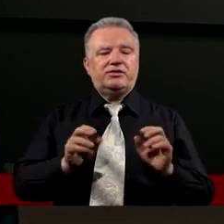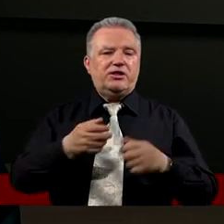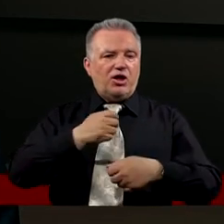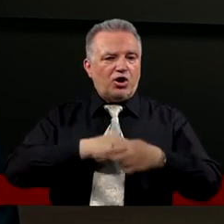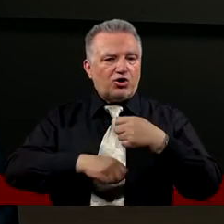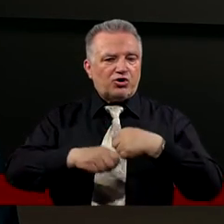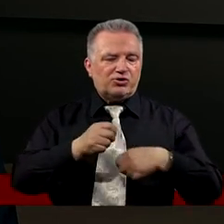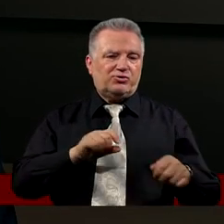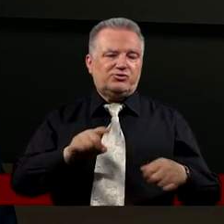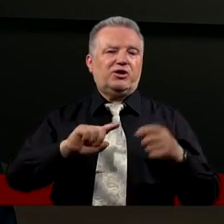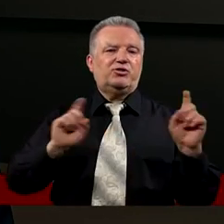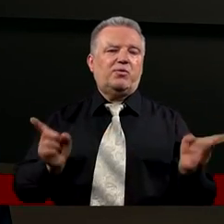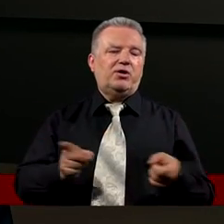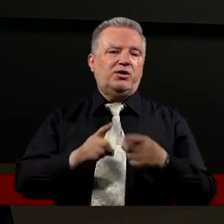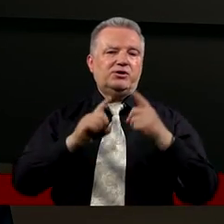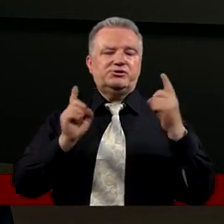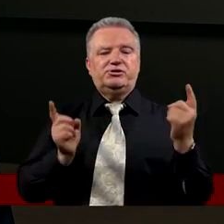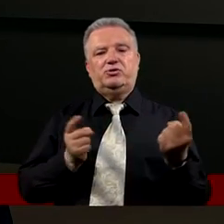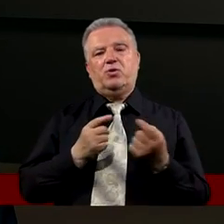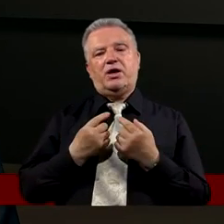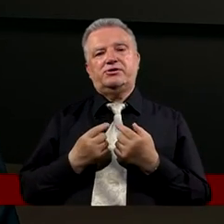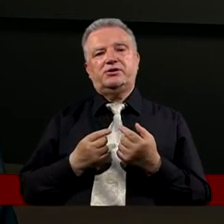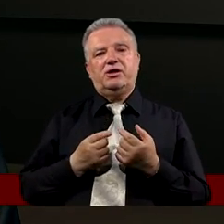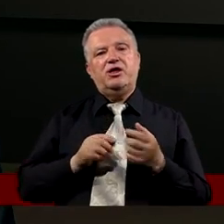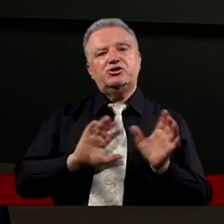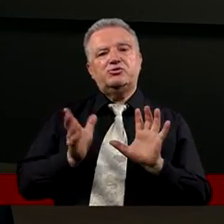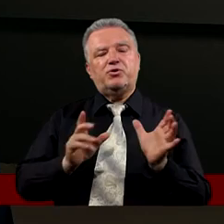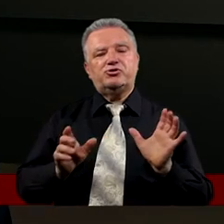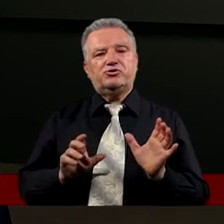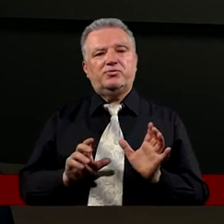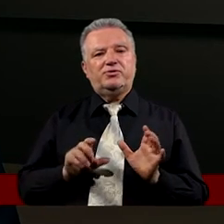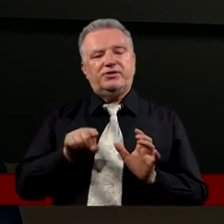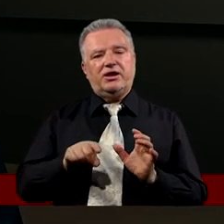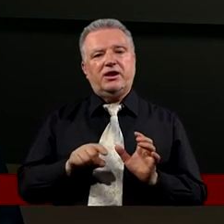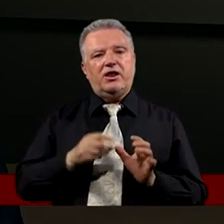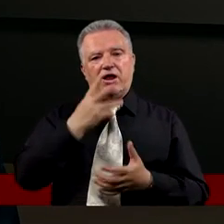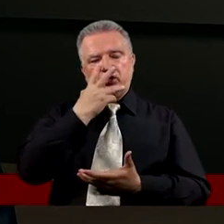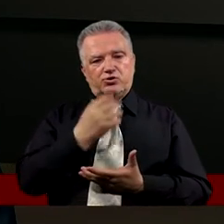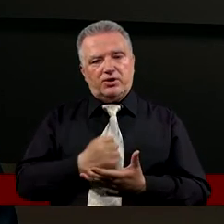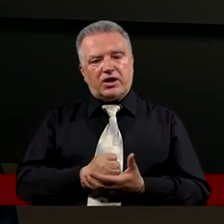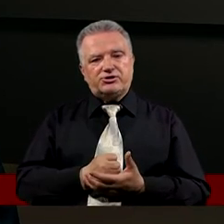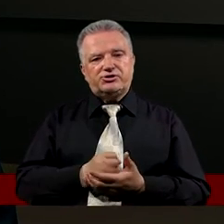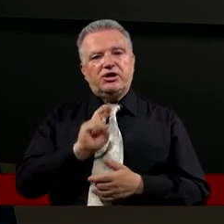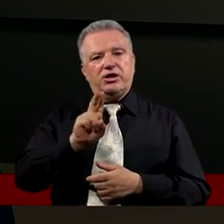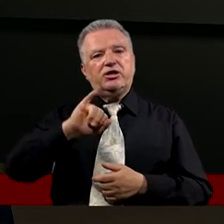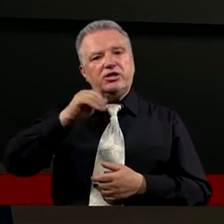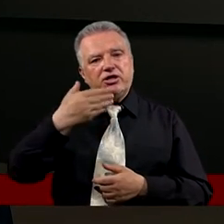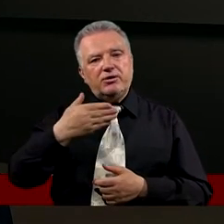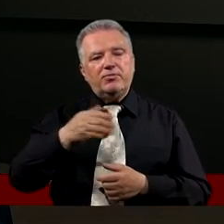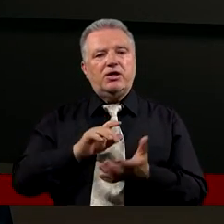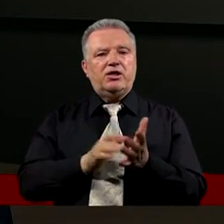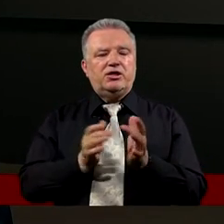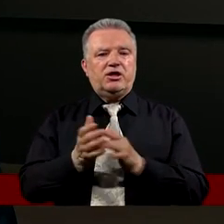Dobrego rozwiązania tej sytuacji Sposób w jaki do tego doszło Świadczył o tym Kim on naprawdę